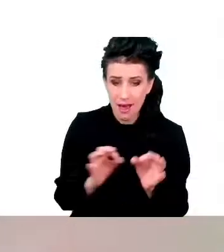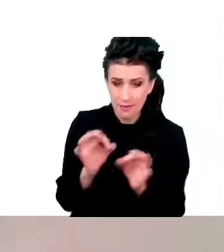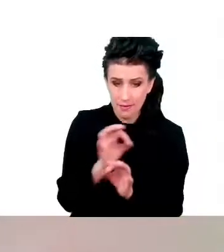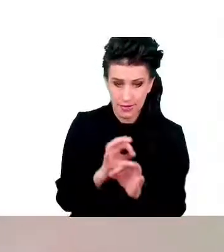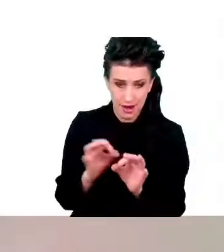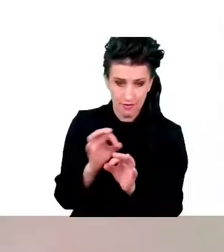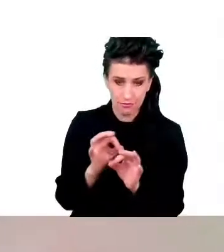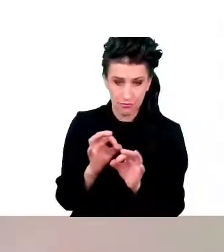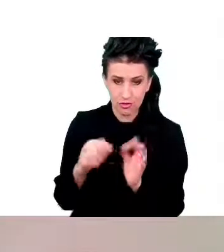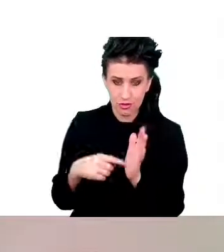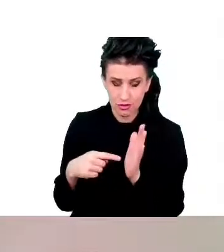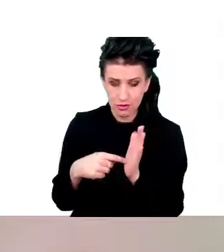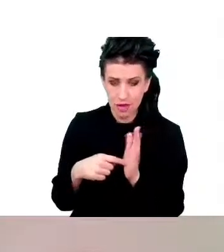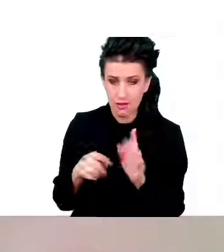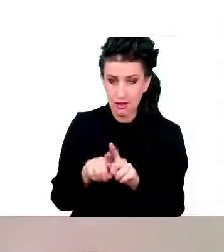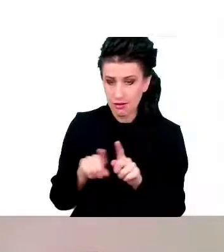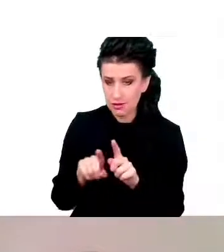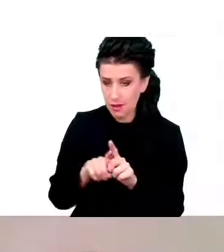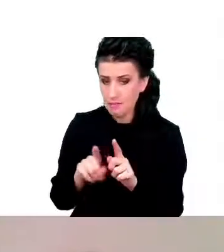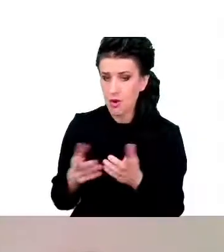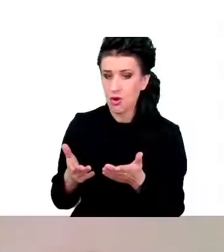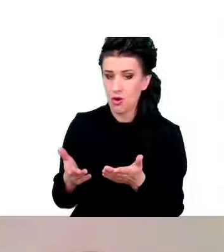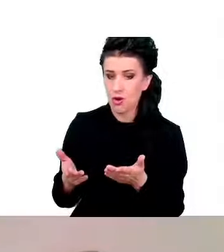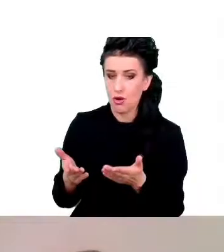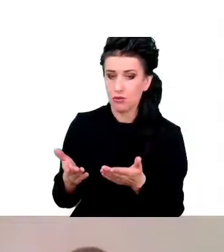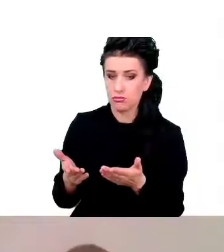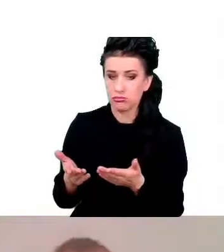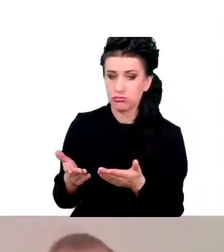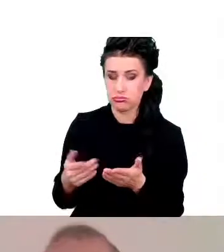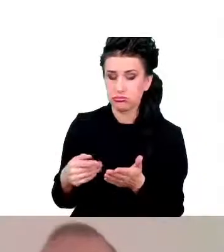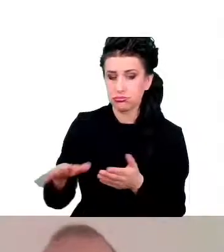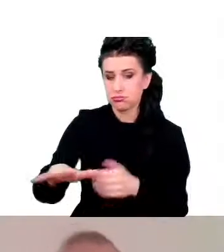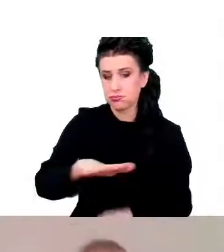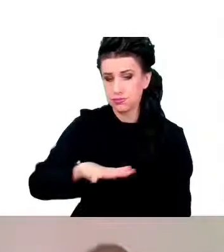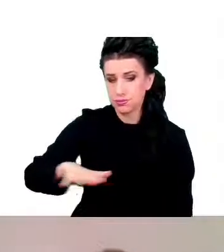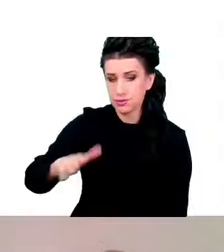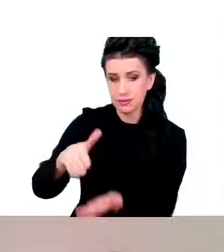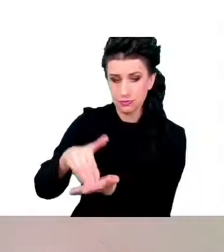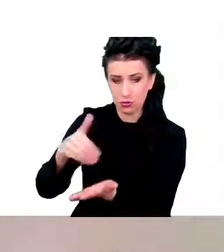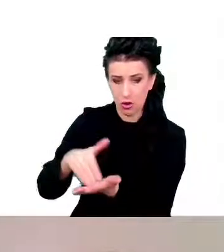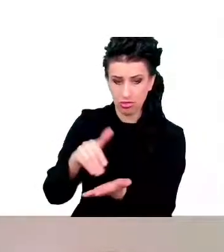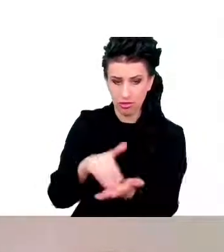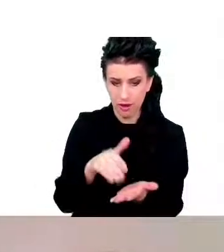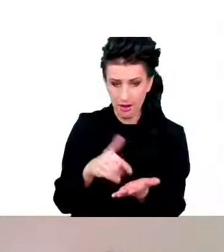taka sprzątająca